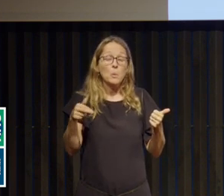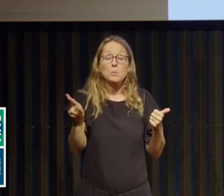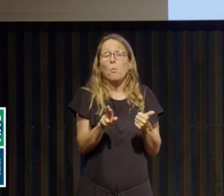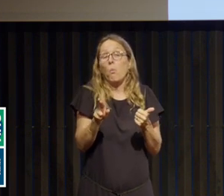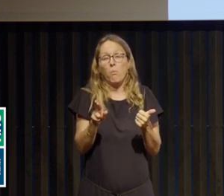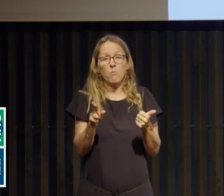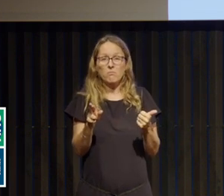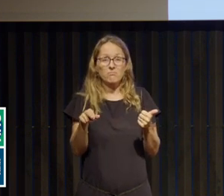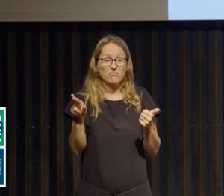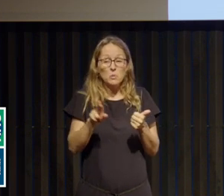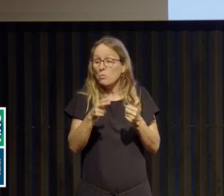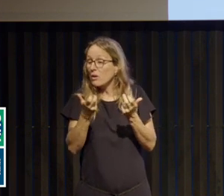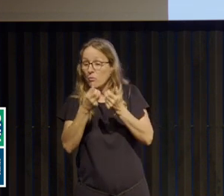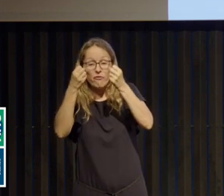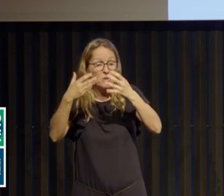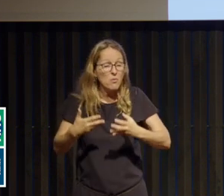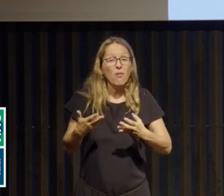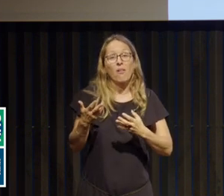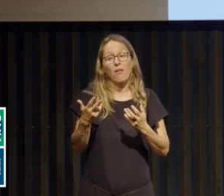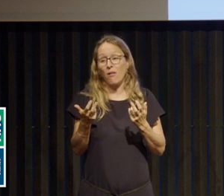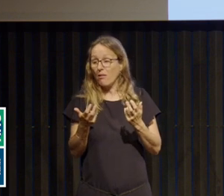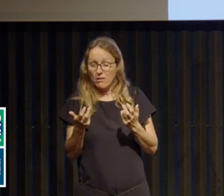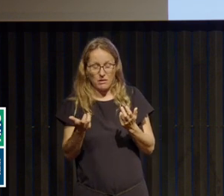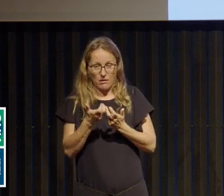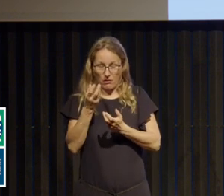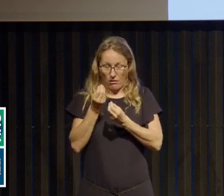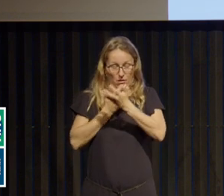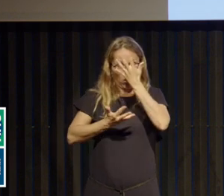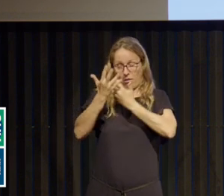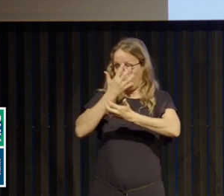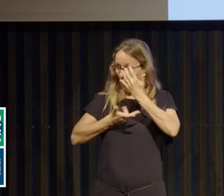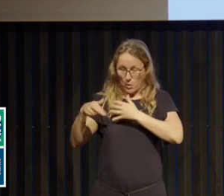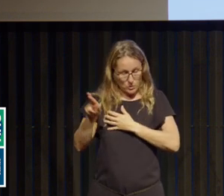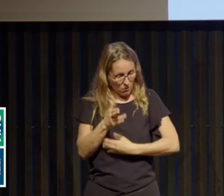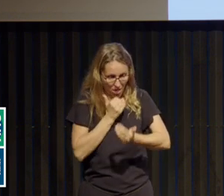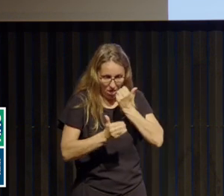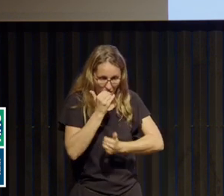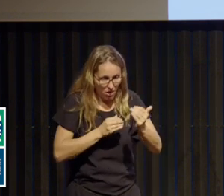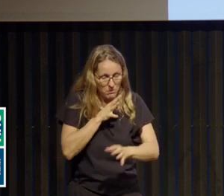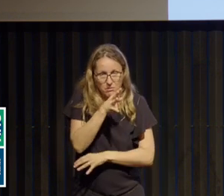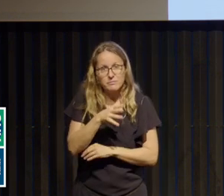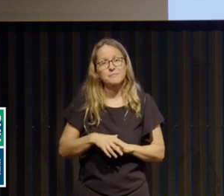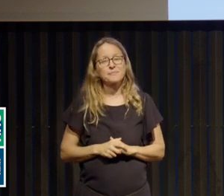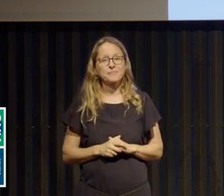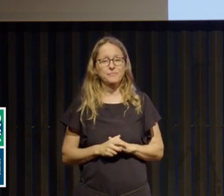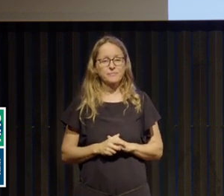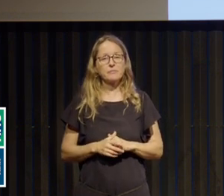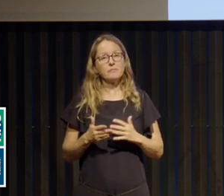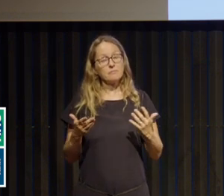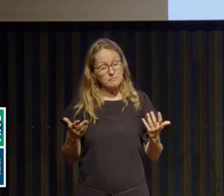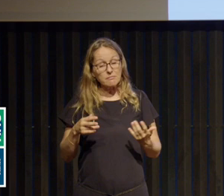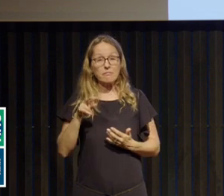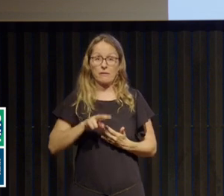d'un événement de vie un peu déstabilisant, les symptômes reprennent. Donc, c'est vrai que la rémission